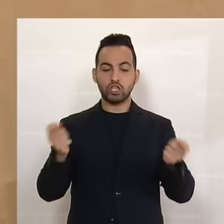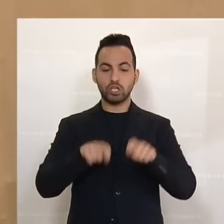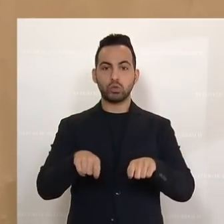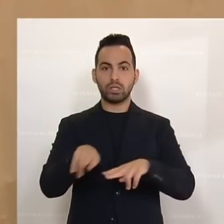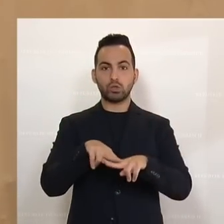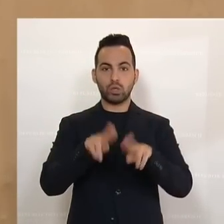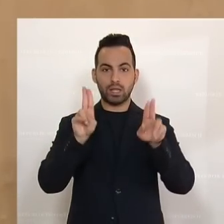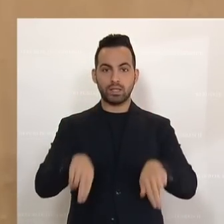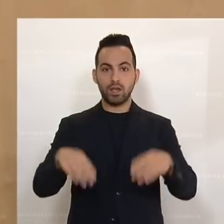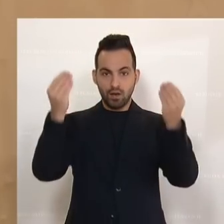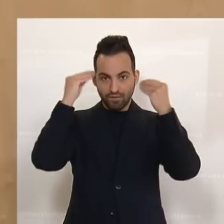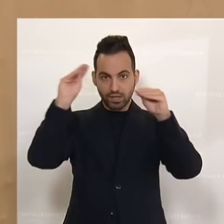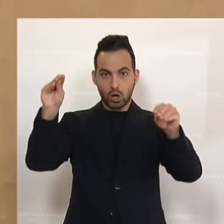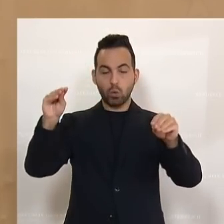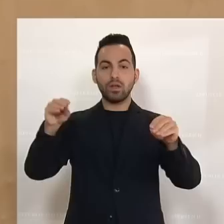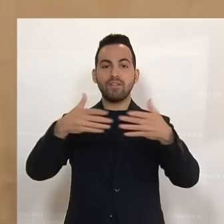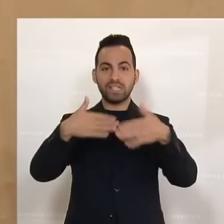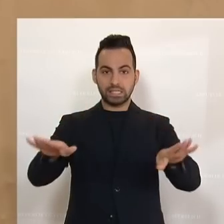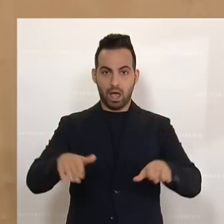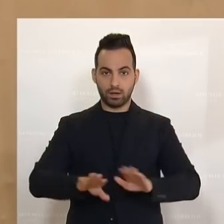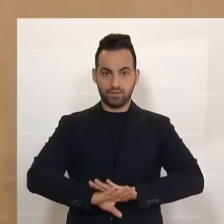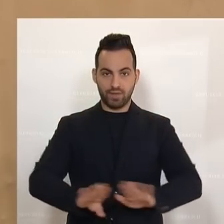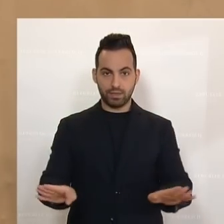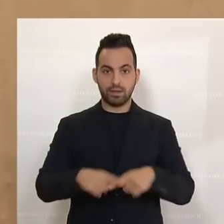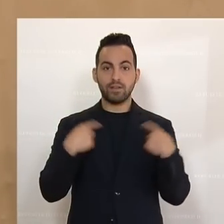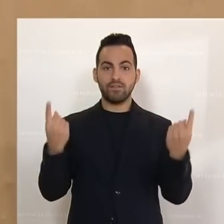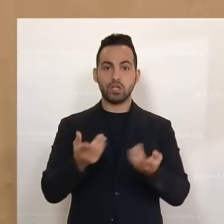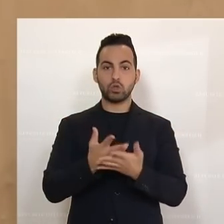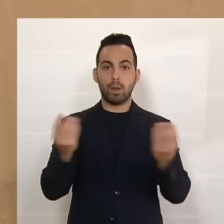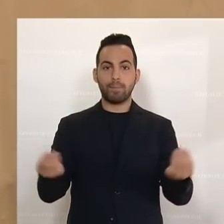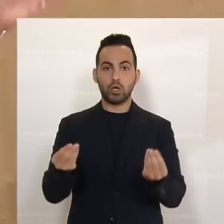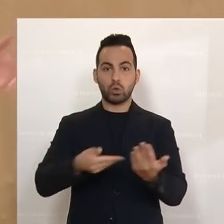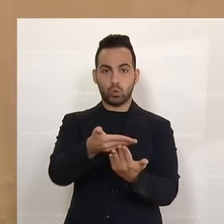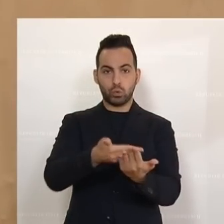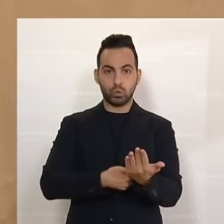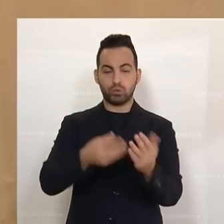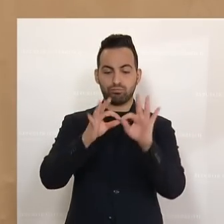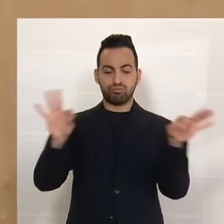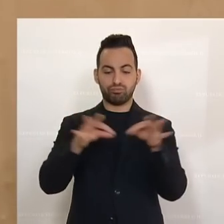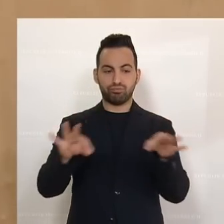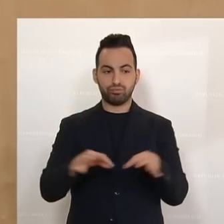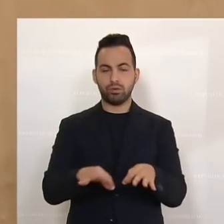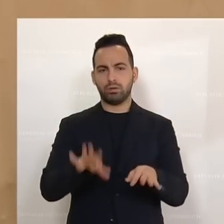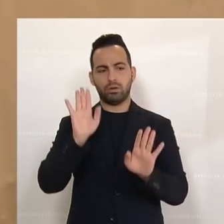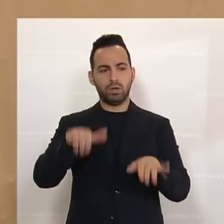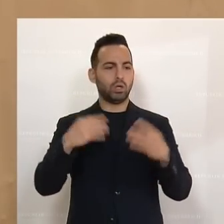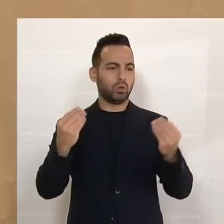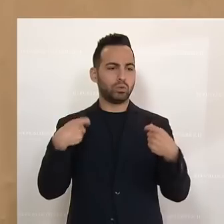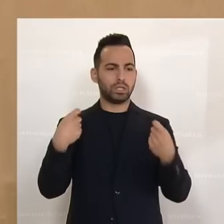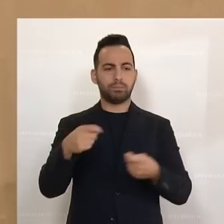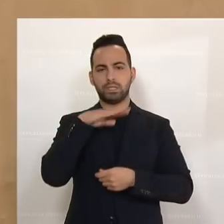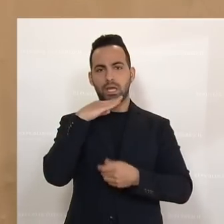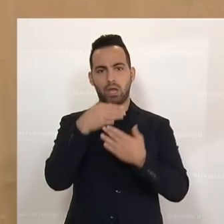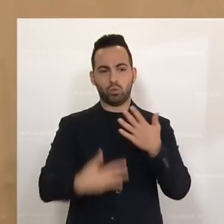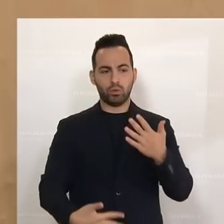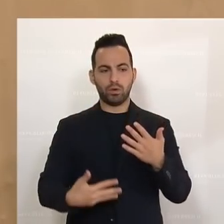des Nationalrats das Vertrauen versagt. Wir haben hier eine ausführliche Begründung, Gründe gibt es mehr als genug. Natürlich die